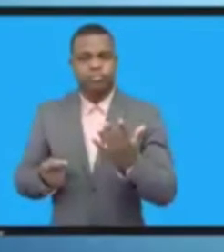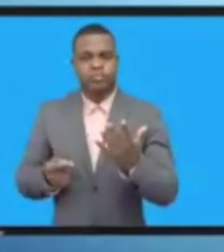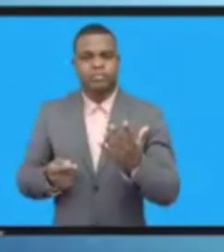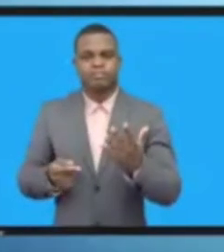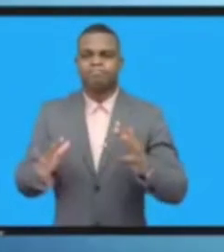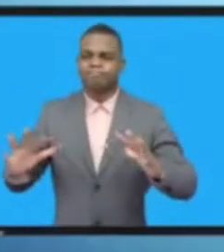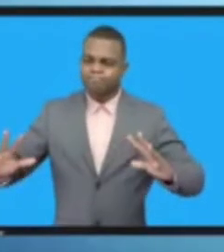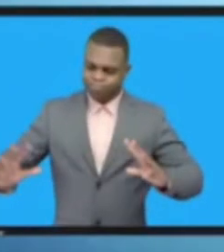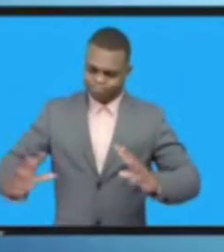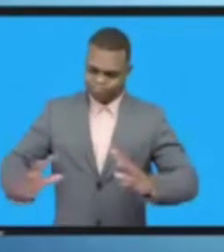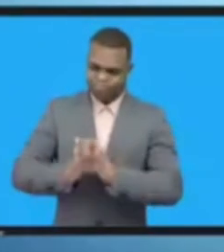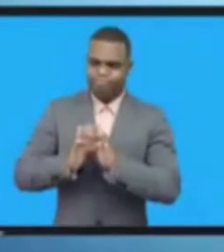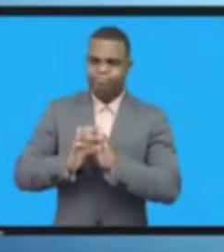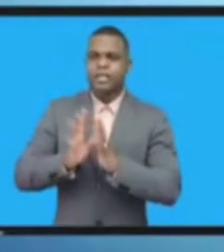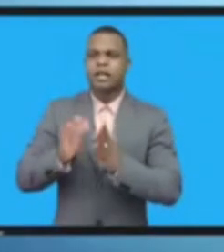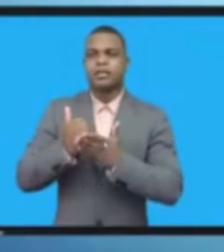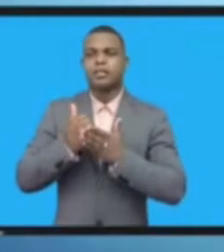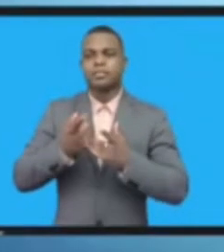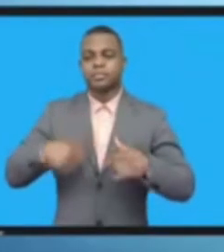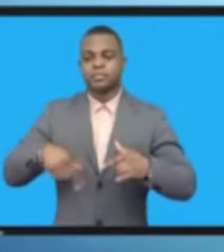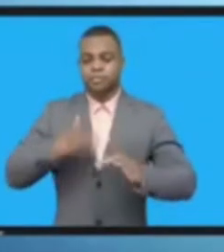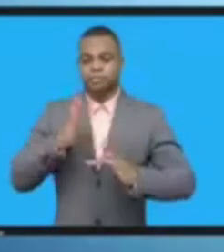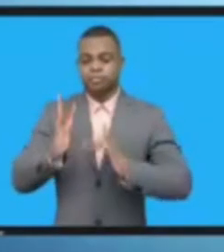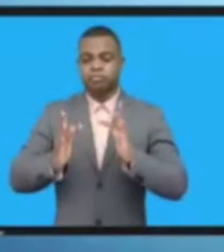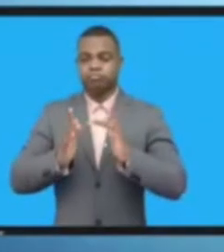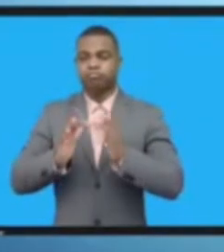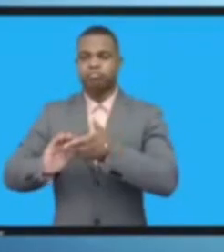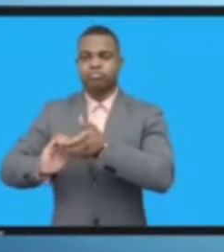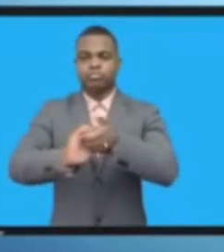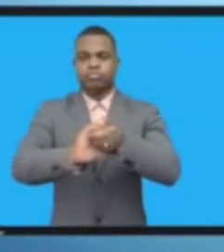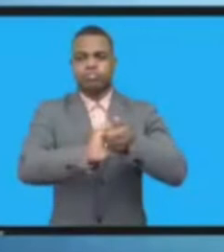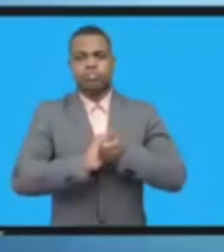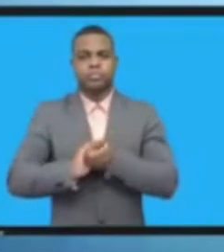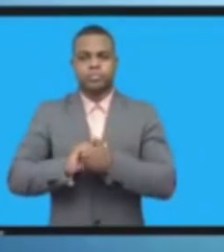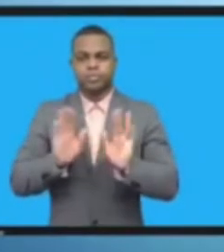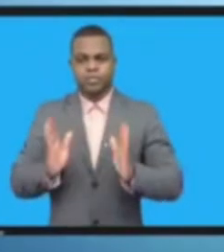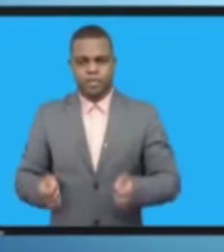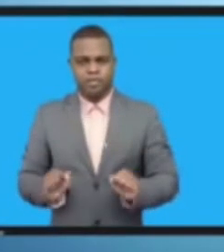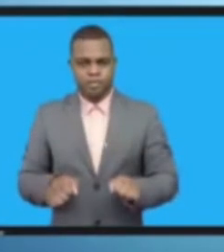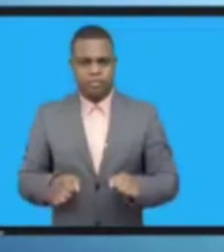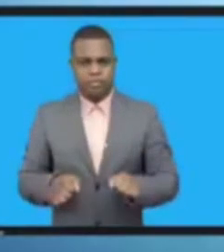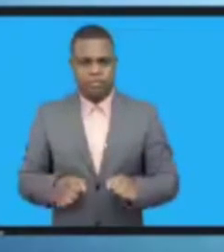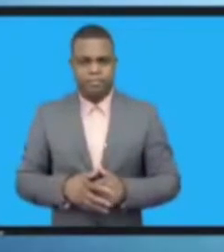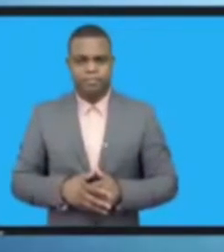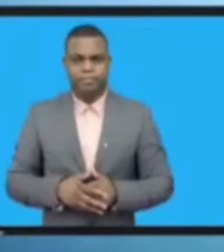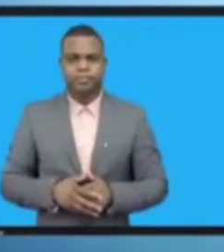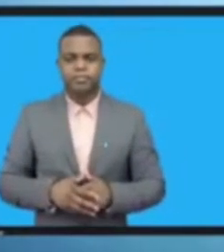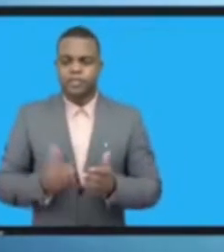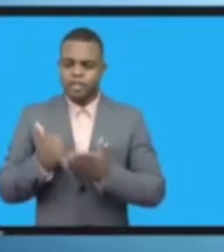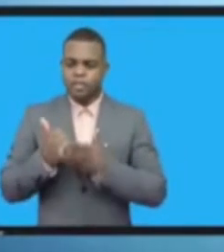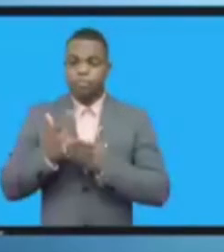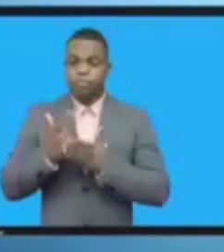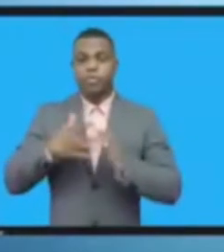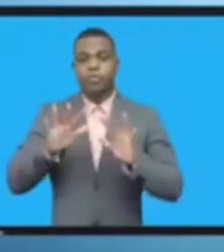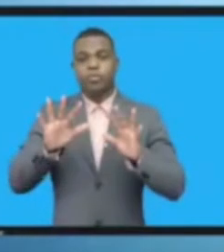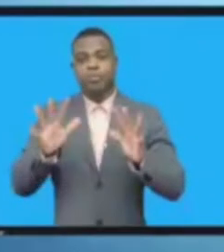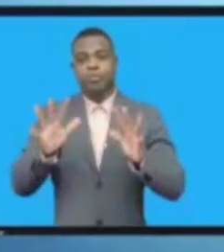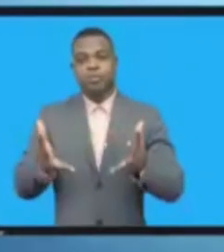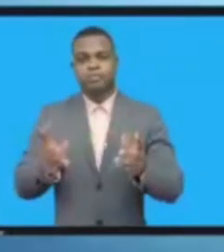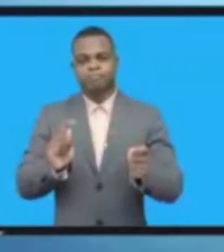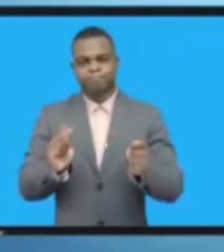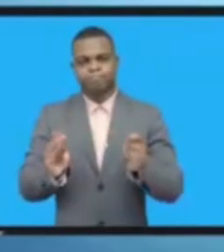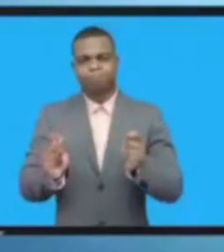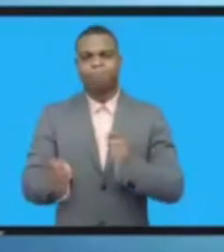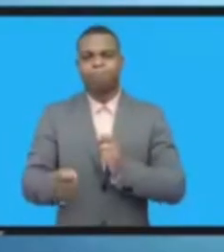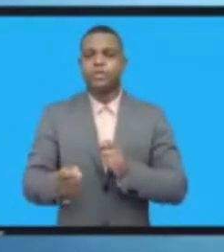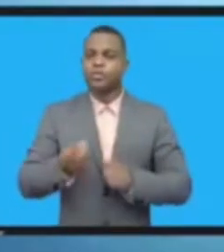عالمنا لدينا مسؤولية وواجب أمام الأجيال المستقبلية علينا أن نتأكد تماماً من أن